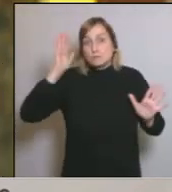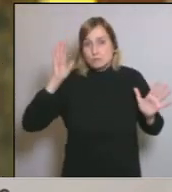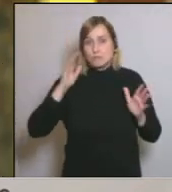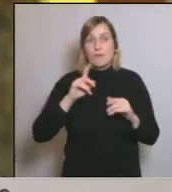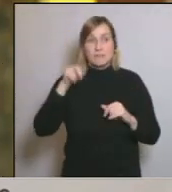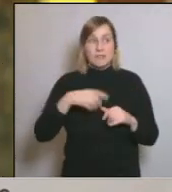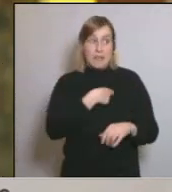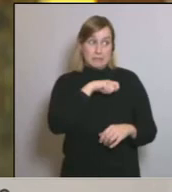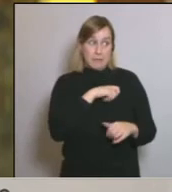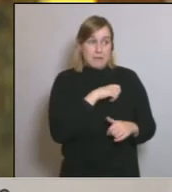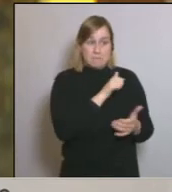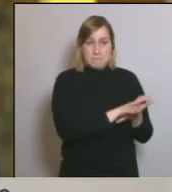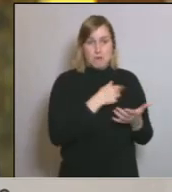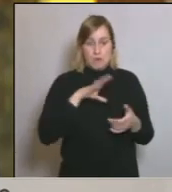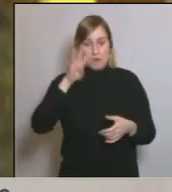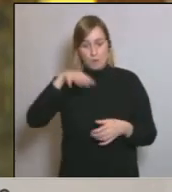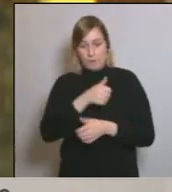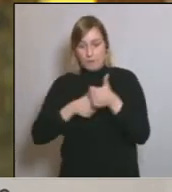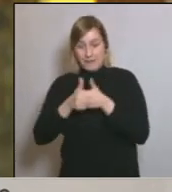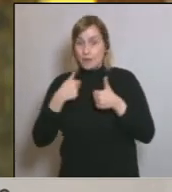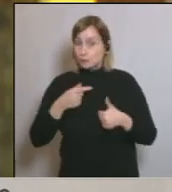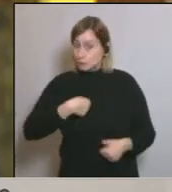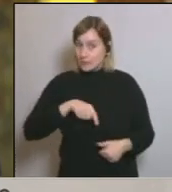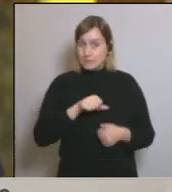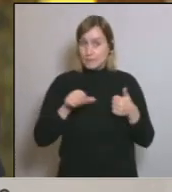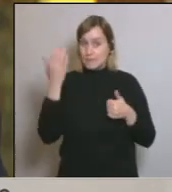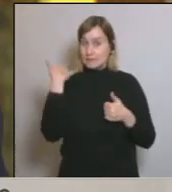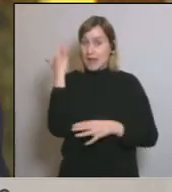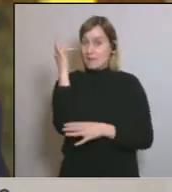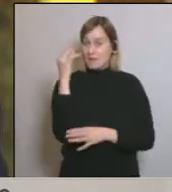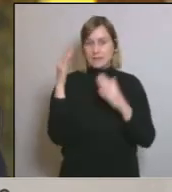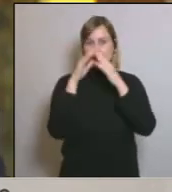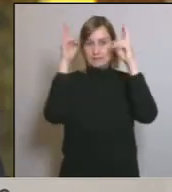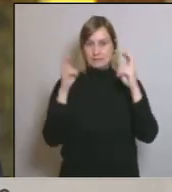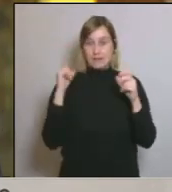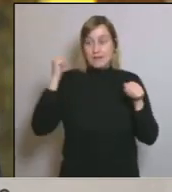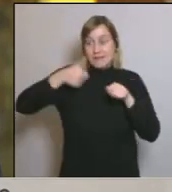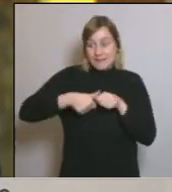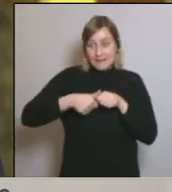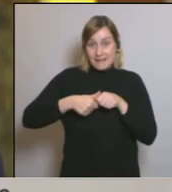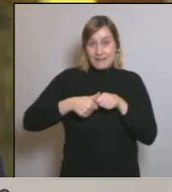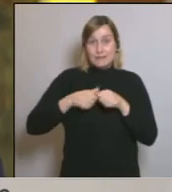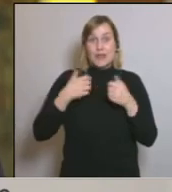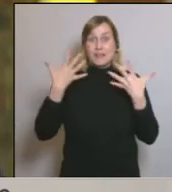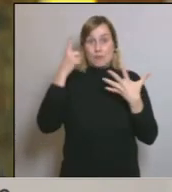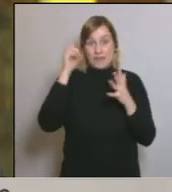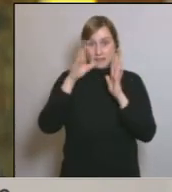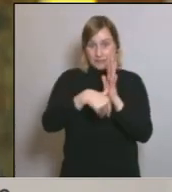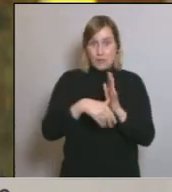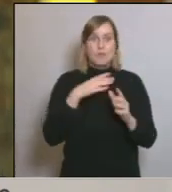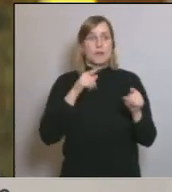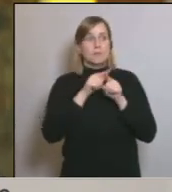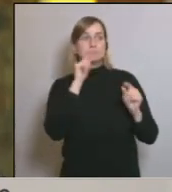tot a'estat espanyol, i ja el divendres ja demanàvem aquest confinament total de la població. Portem 10 dies de retard. Insisteixo, cap retret,